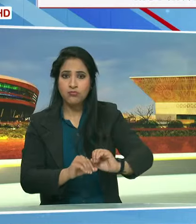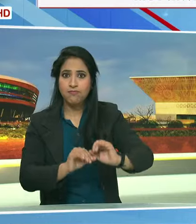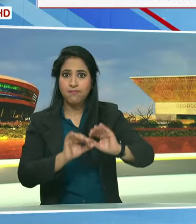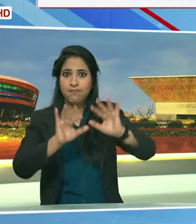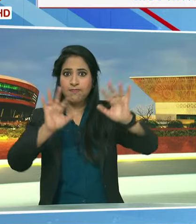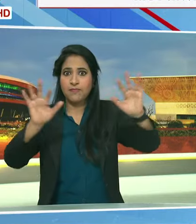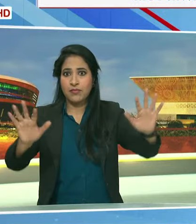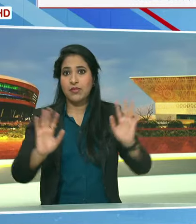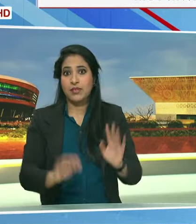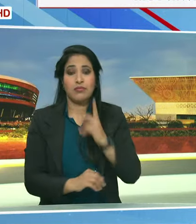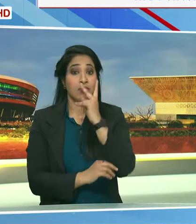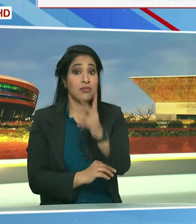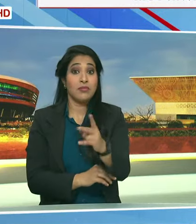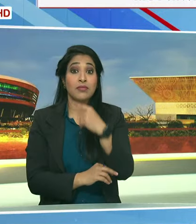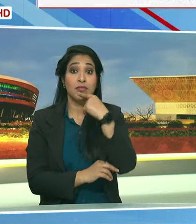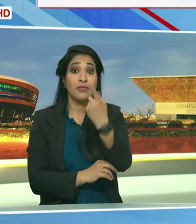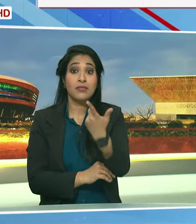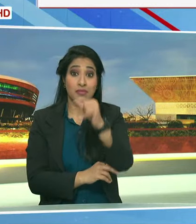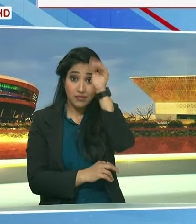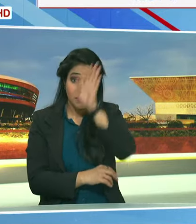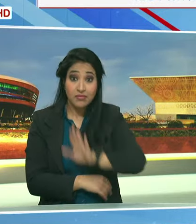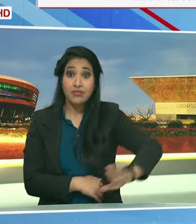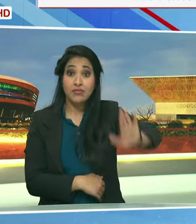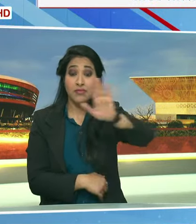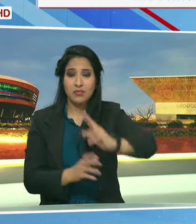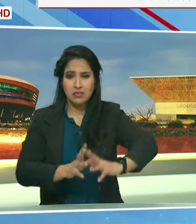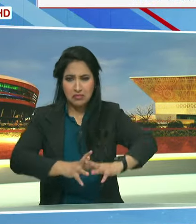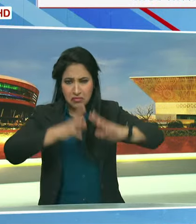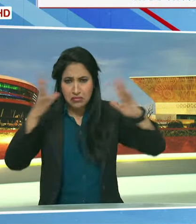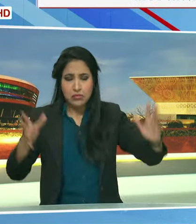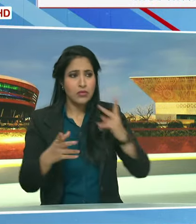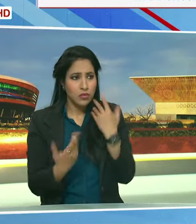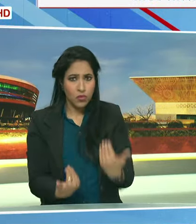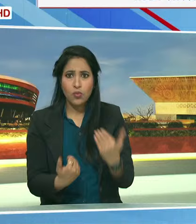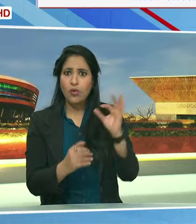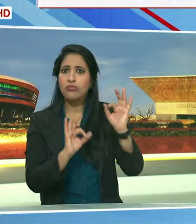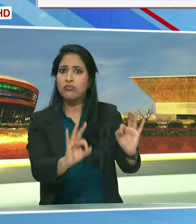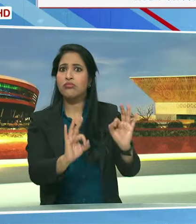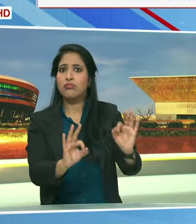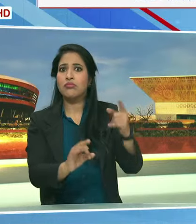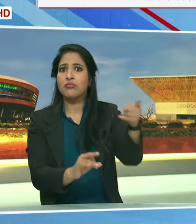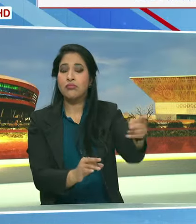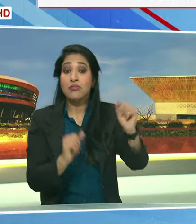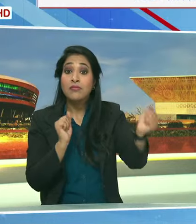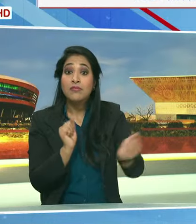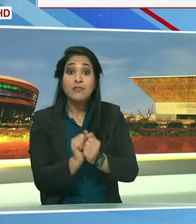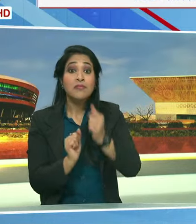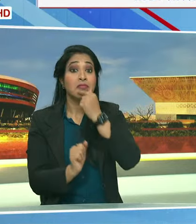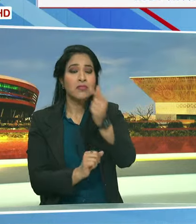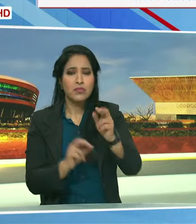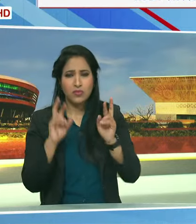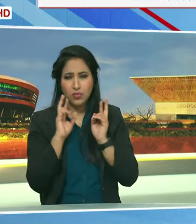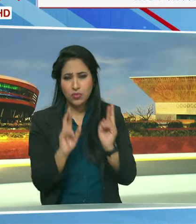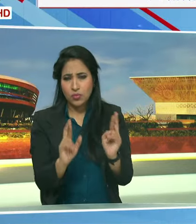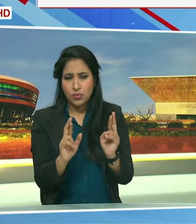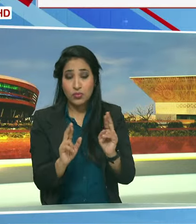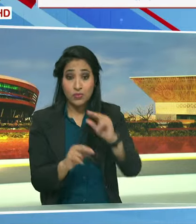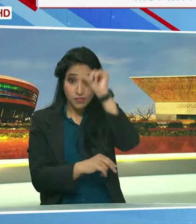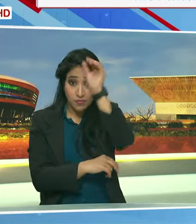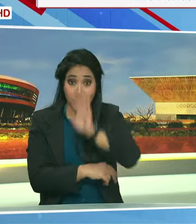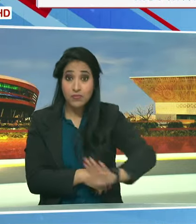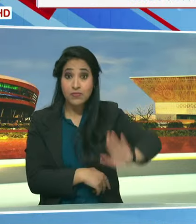उभरा है उन्होंने कहा कि भारत बहुत अच्छे सिती में है साथ ही उन्होंने उम्मीद जताई